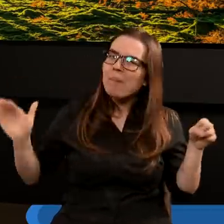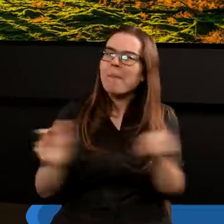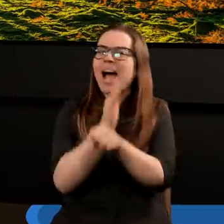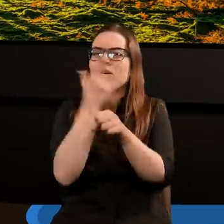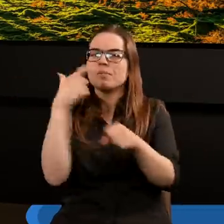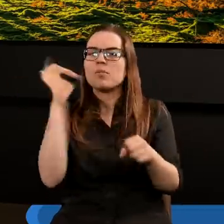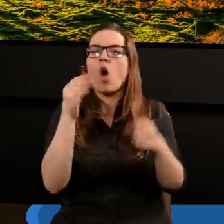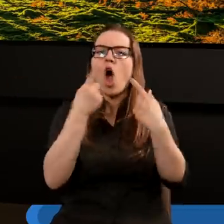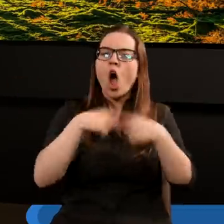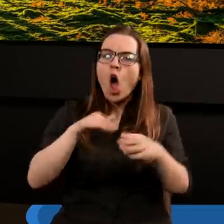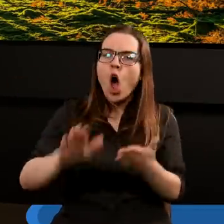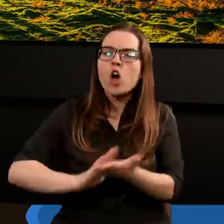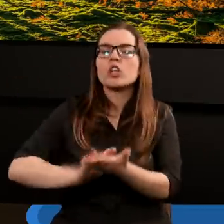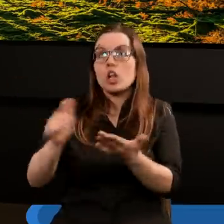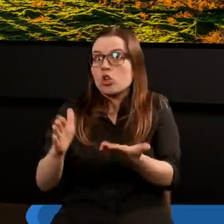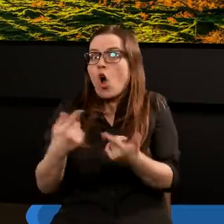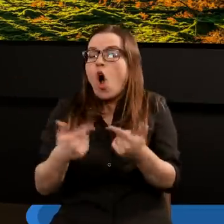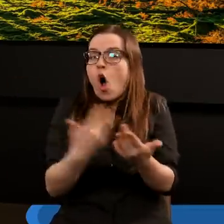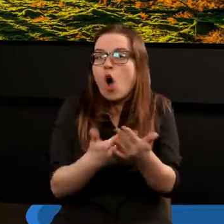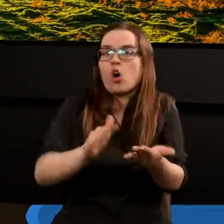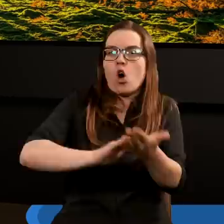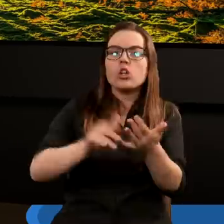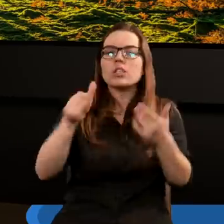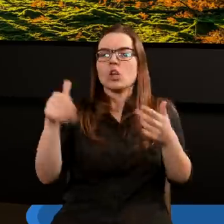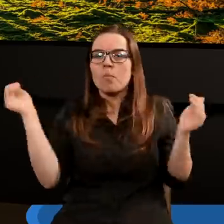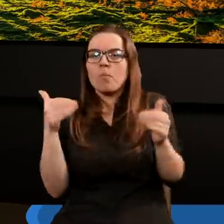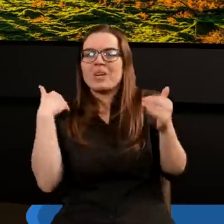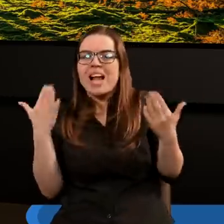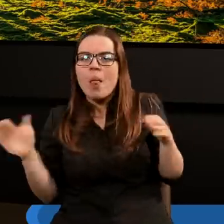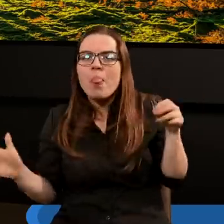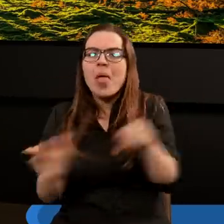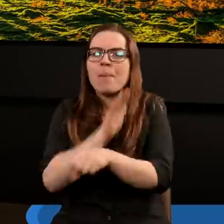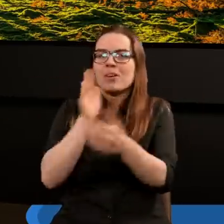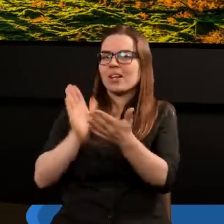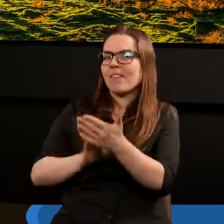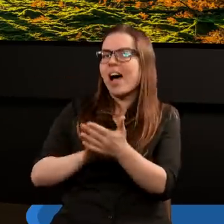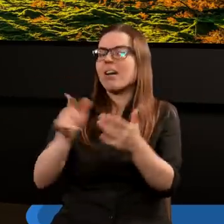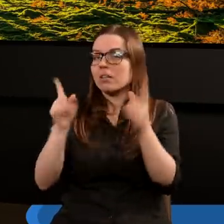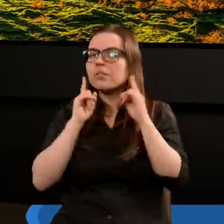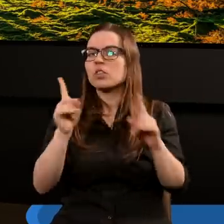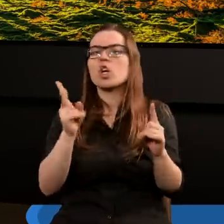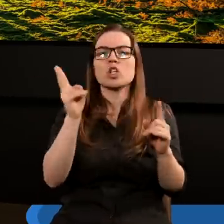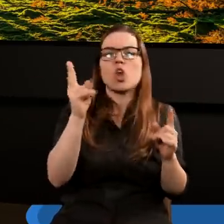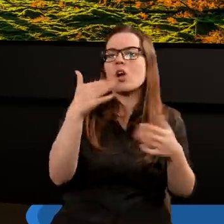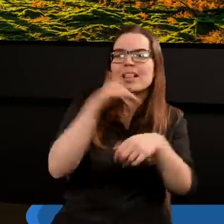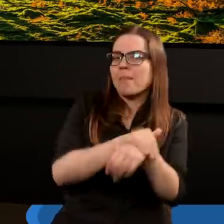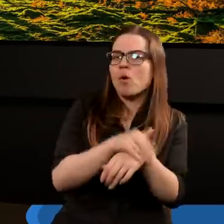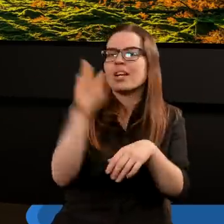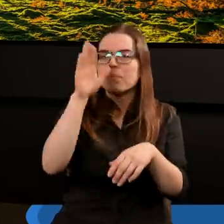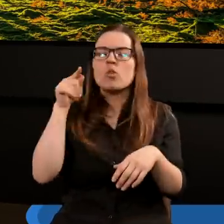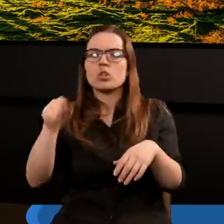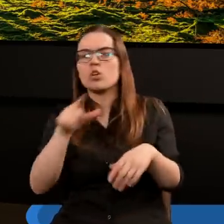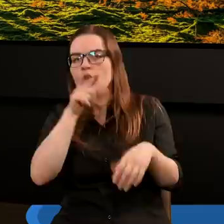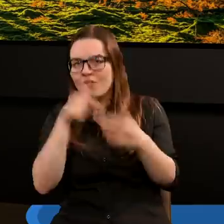A skoro oczyszczona, no to może być napełniona chwałą, no ale to faktycznie, no kto się nie pojedna z Bogiem, dlatego